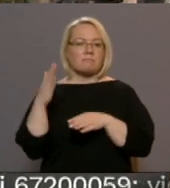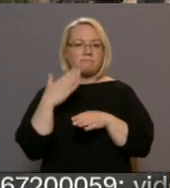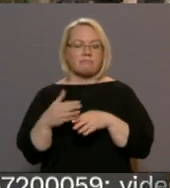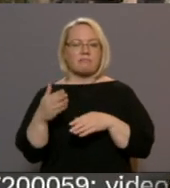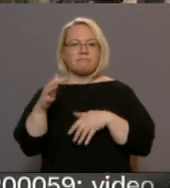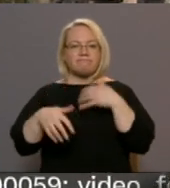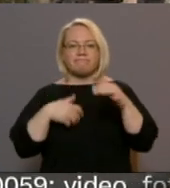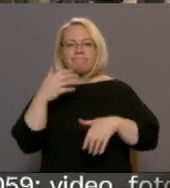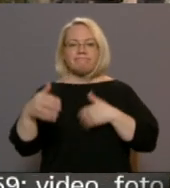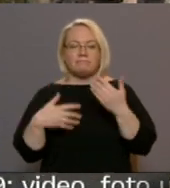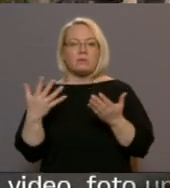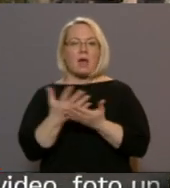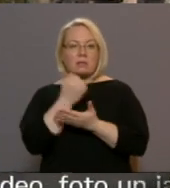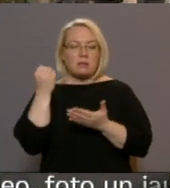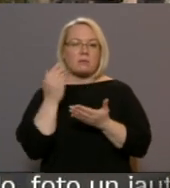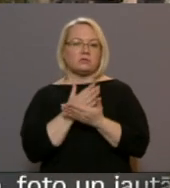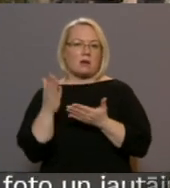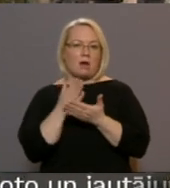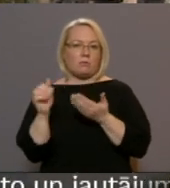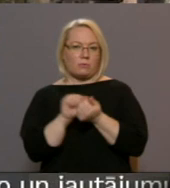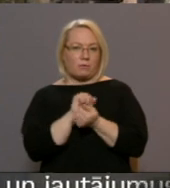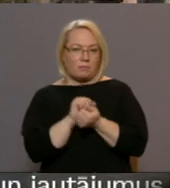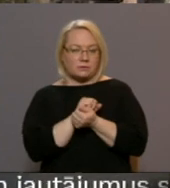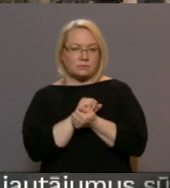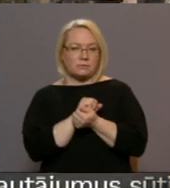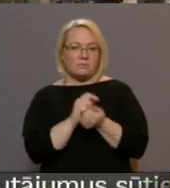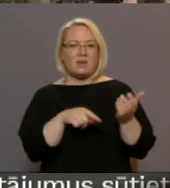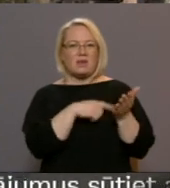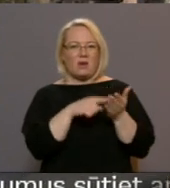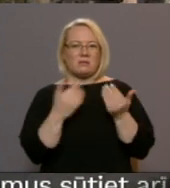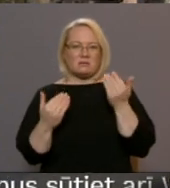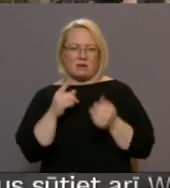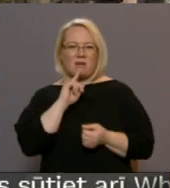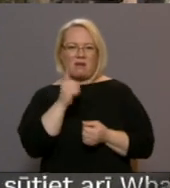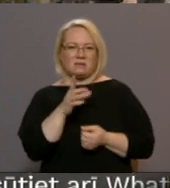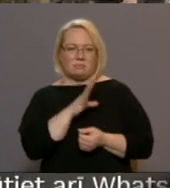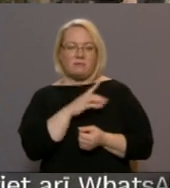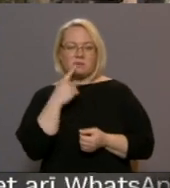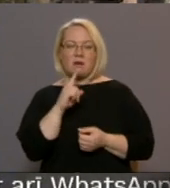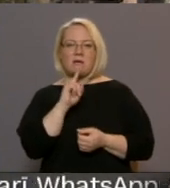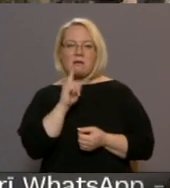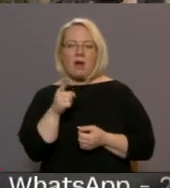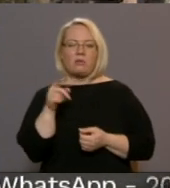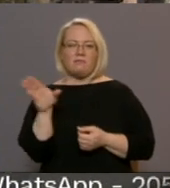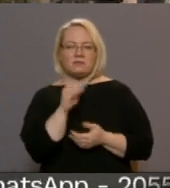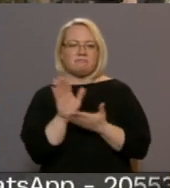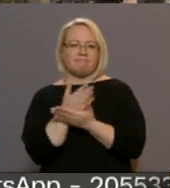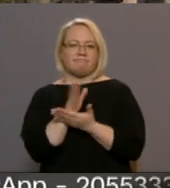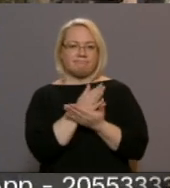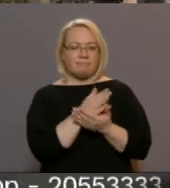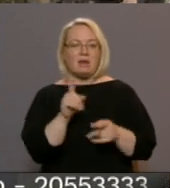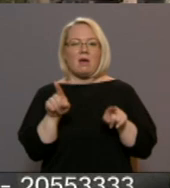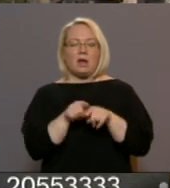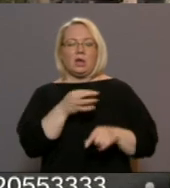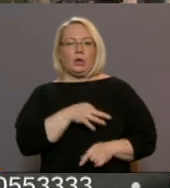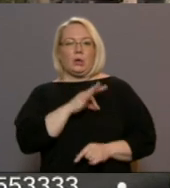augšā par arhīviem un atradām un sakārtojām. Tas aizņēma droši vien kādu gadu. Gads pagāja, jā. Protams, arī juristi